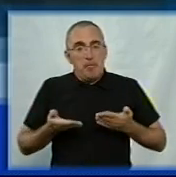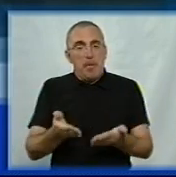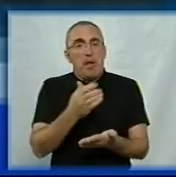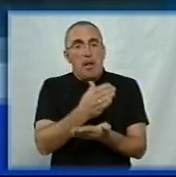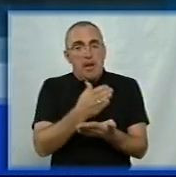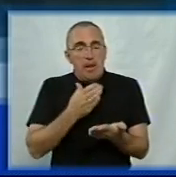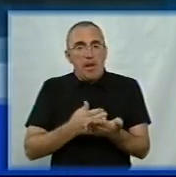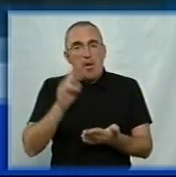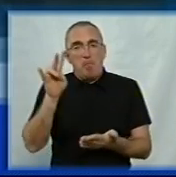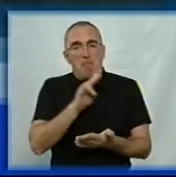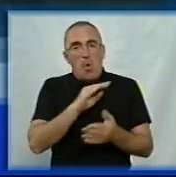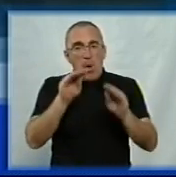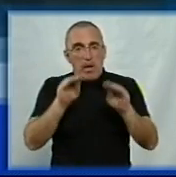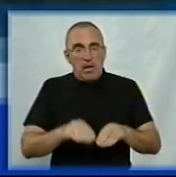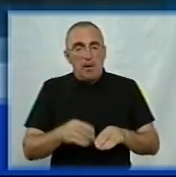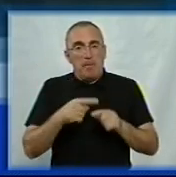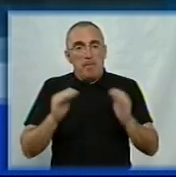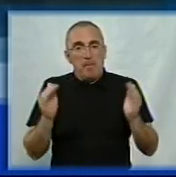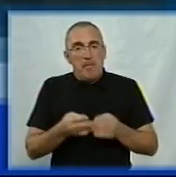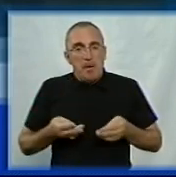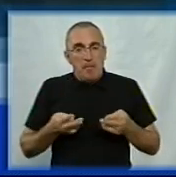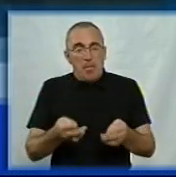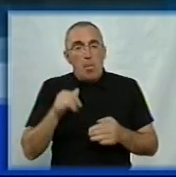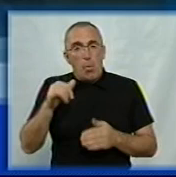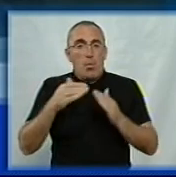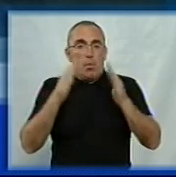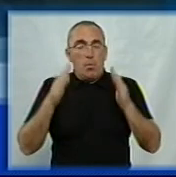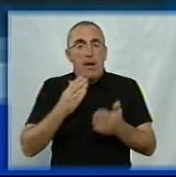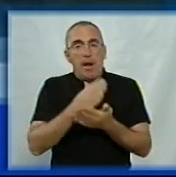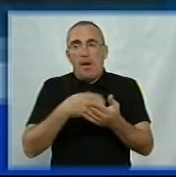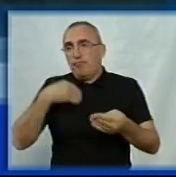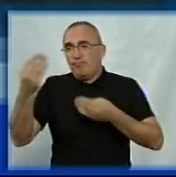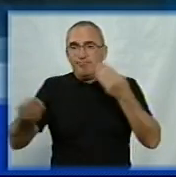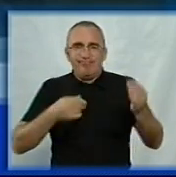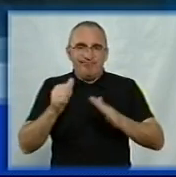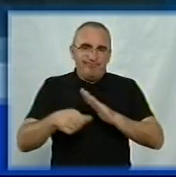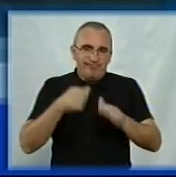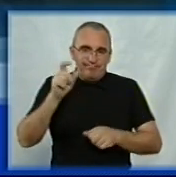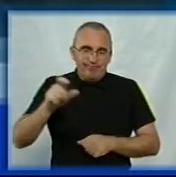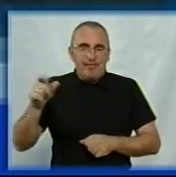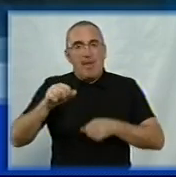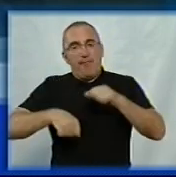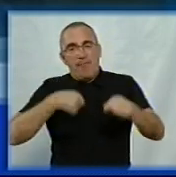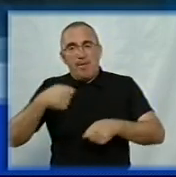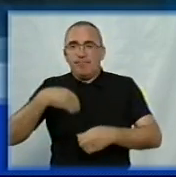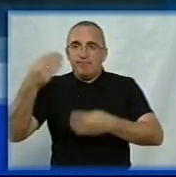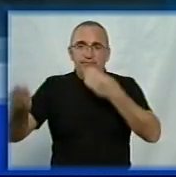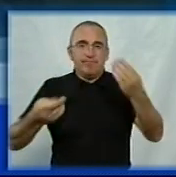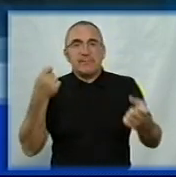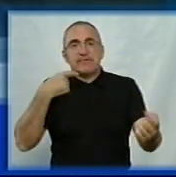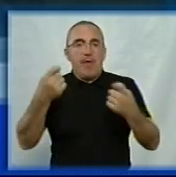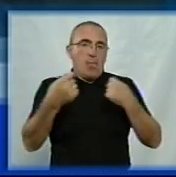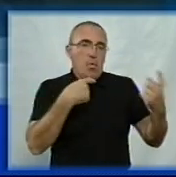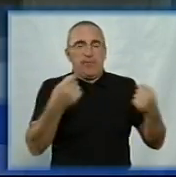за монастирським рецептом. Міні-пекарню облаштував вдома. Хліб роздає безпритульним і велосипедом розвозить замовникам.